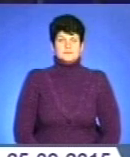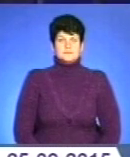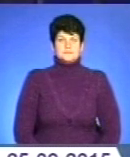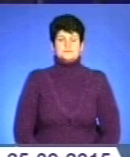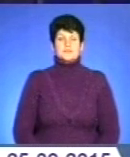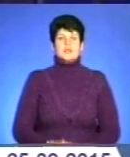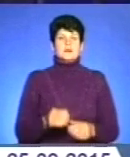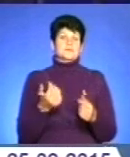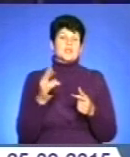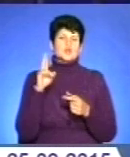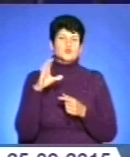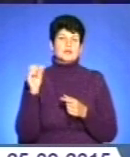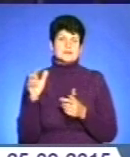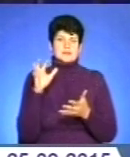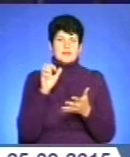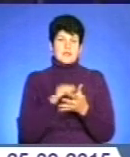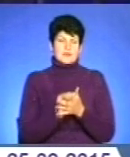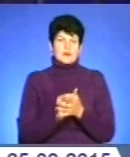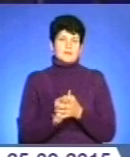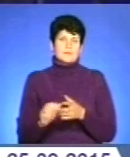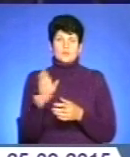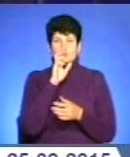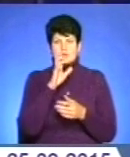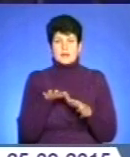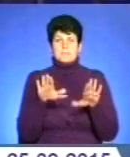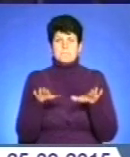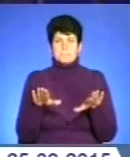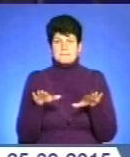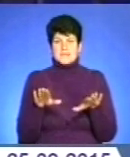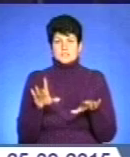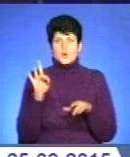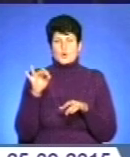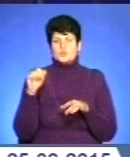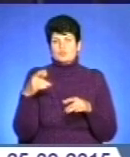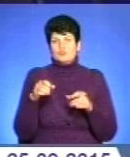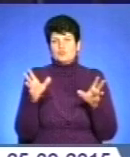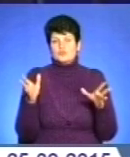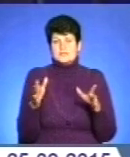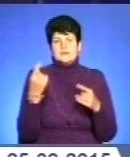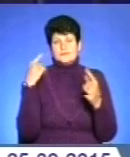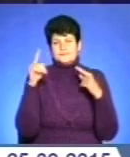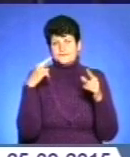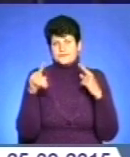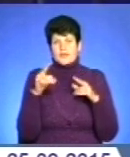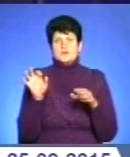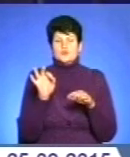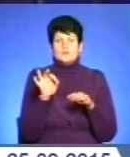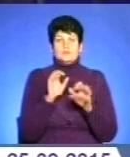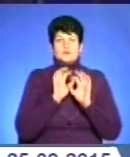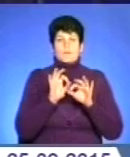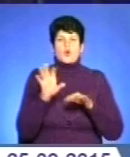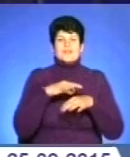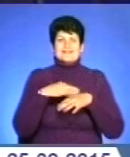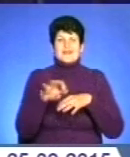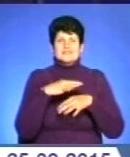Сутенерство, заняття проституцією, створення та утримання місць розпусти, розповсюдження порнографічних предметів і творів, що пропагують насильство.